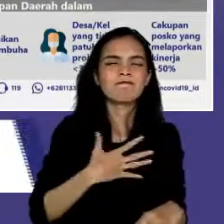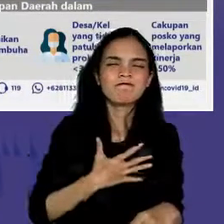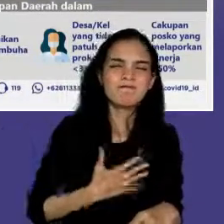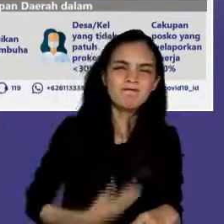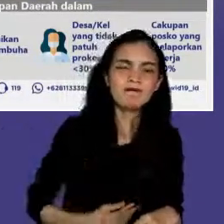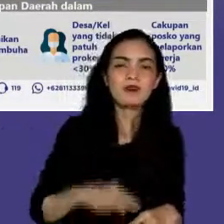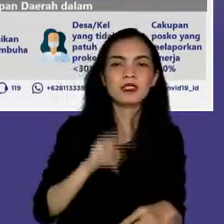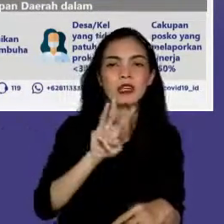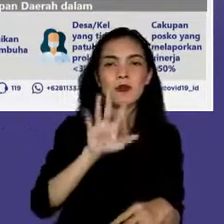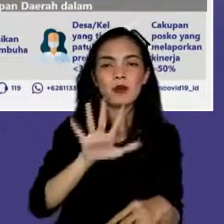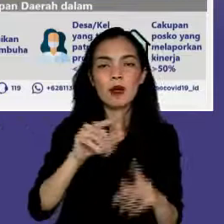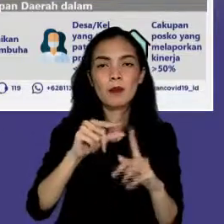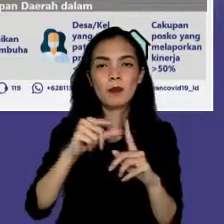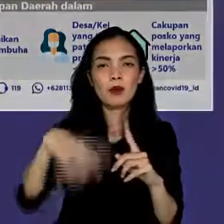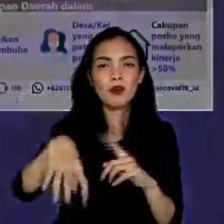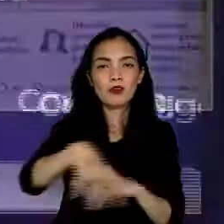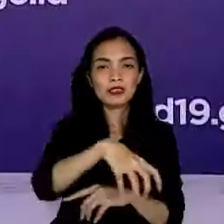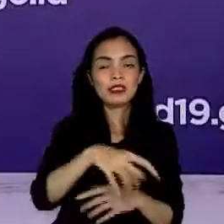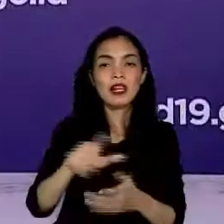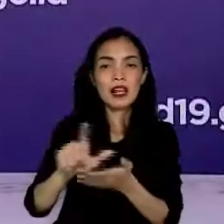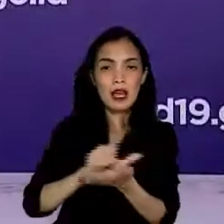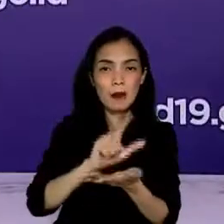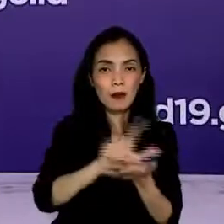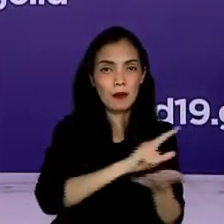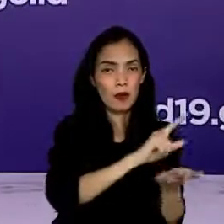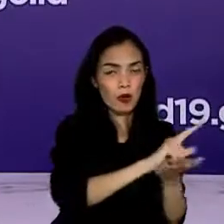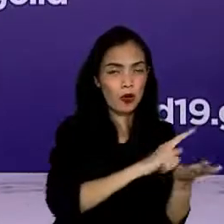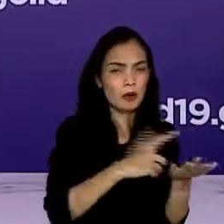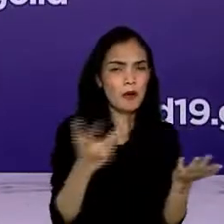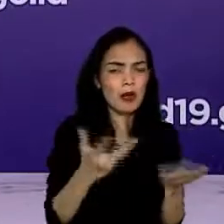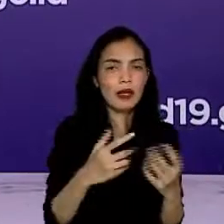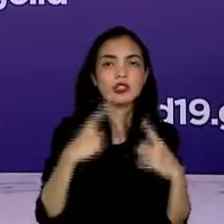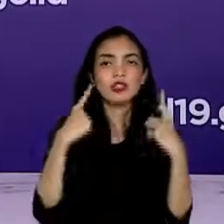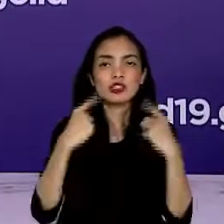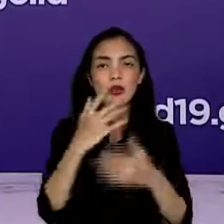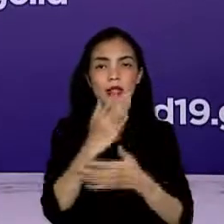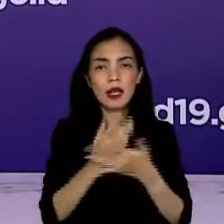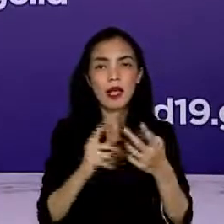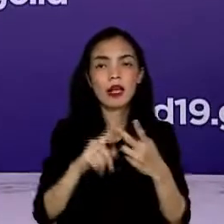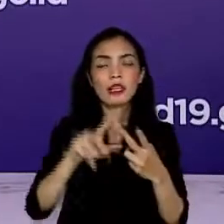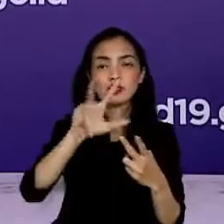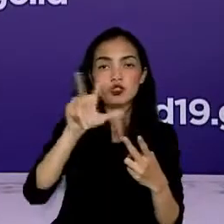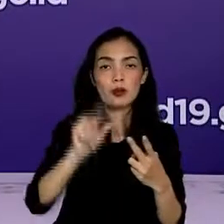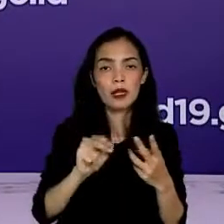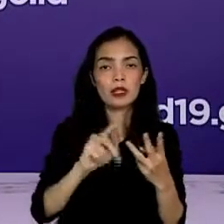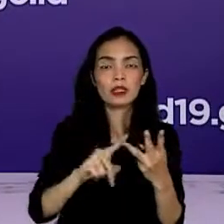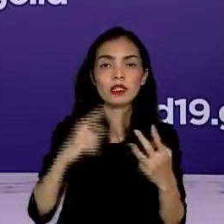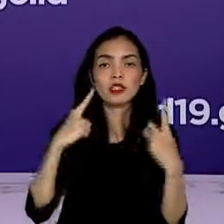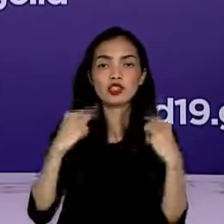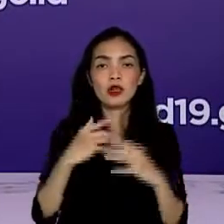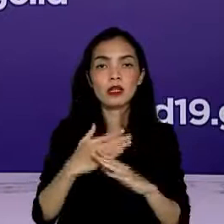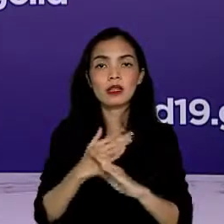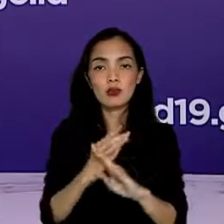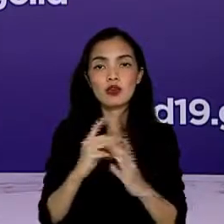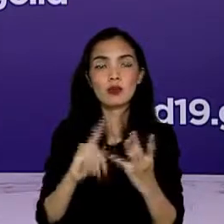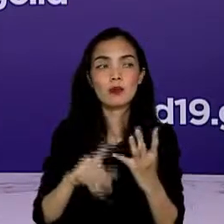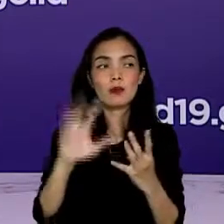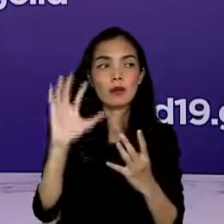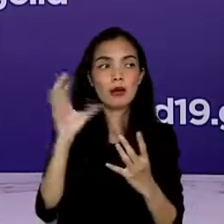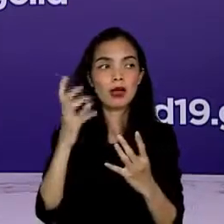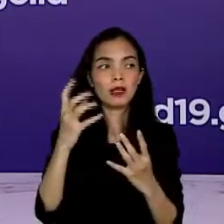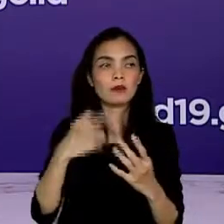melaporkan kinerja. Provinsi tersebut adalah Jawa Tengah, Jawa Barat, Jawa Timur, dan Banten.